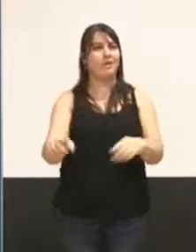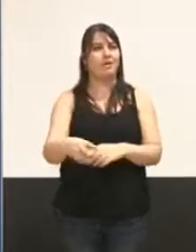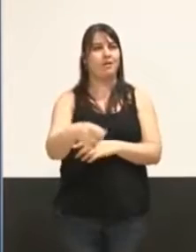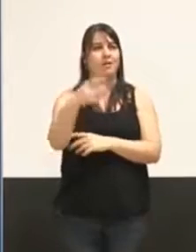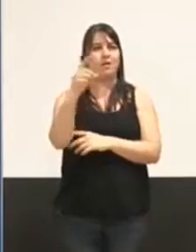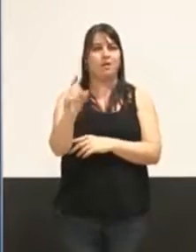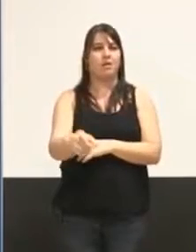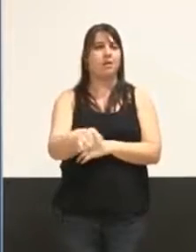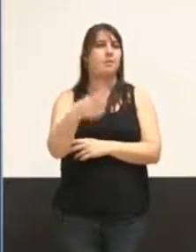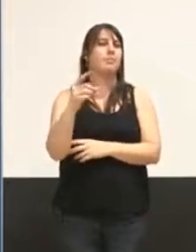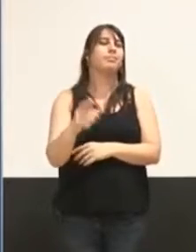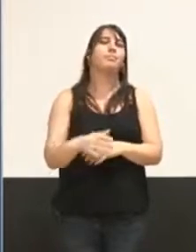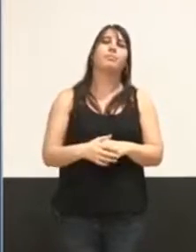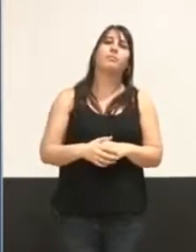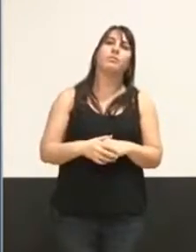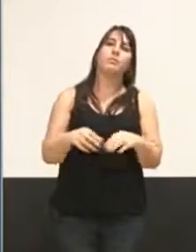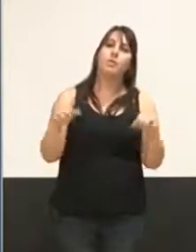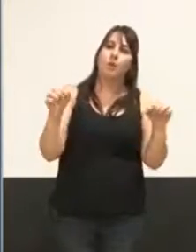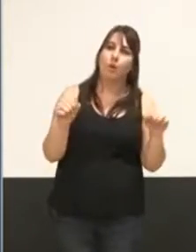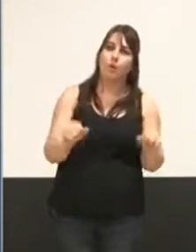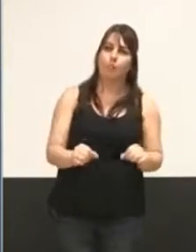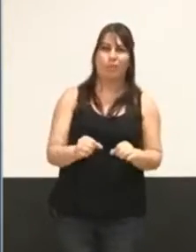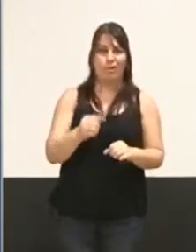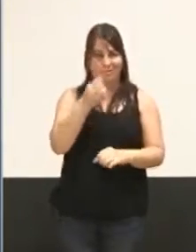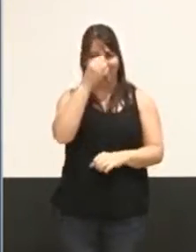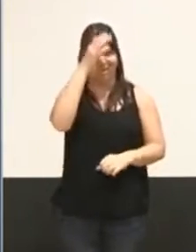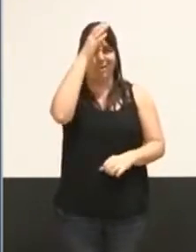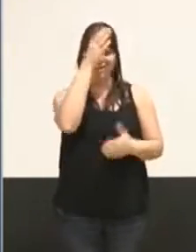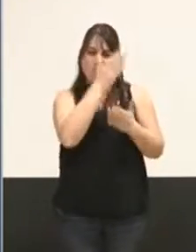de contribuer à une connaissance partagée.